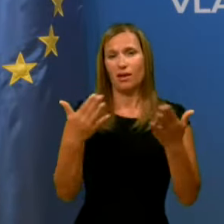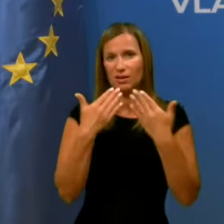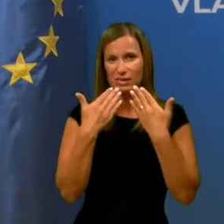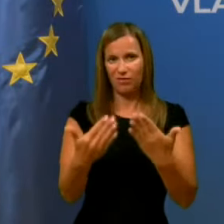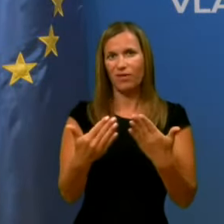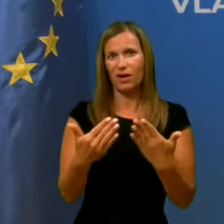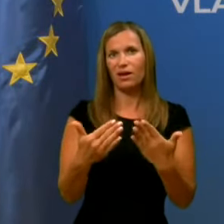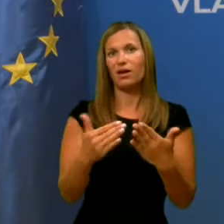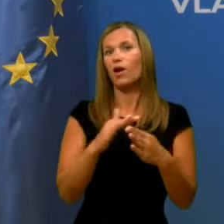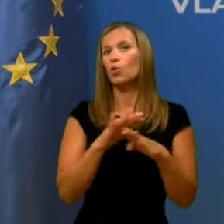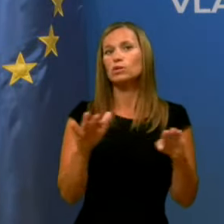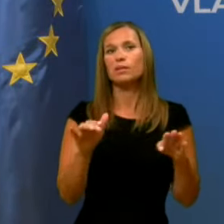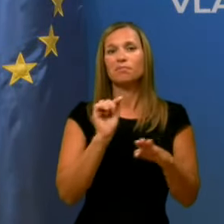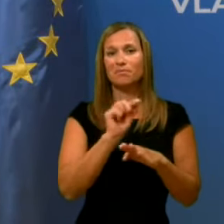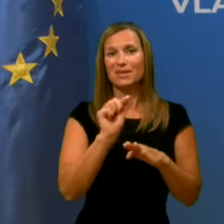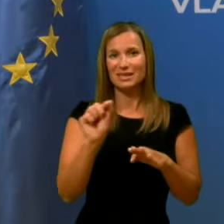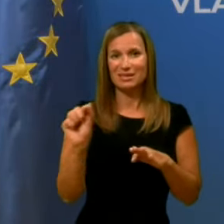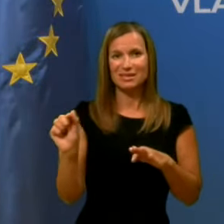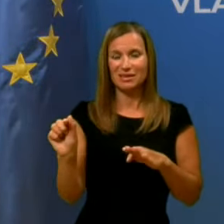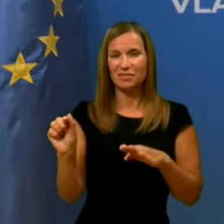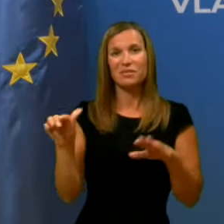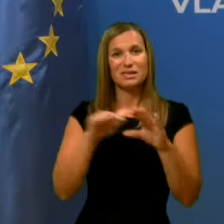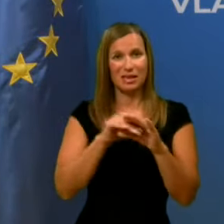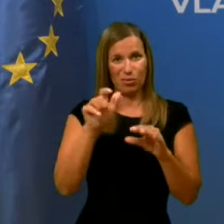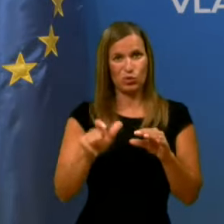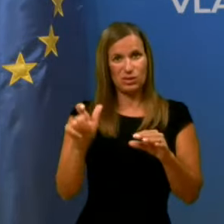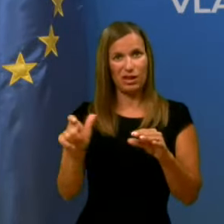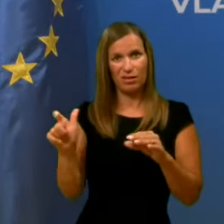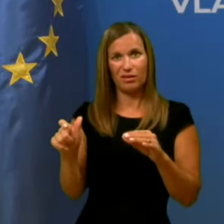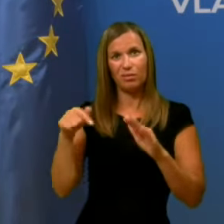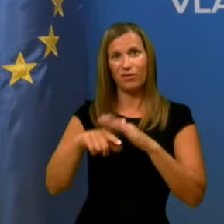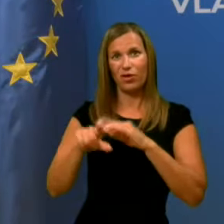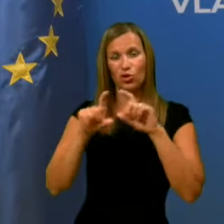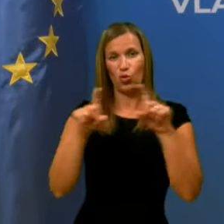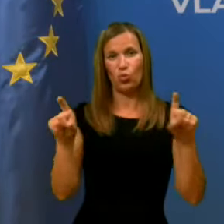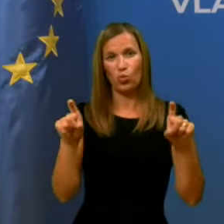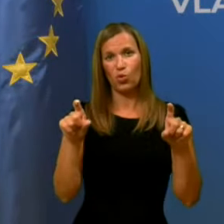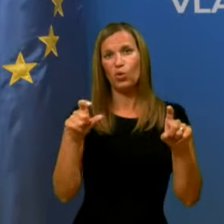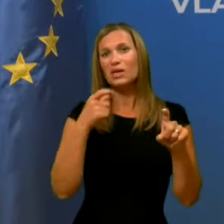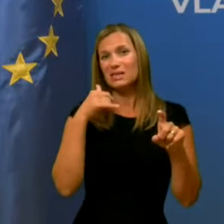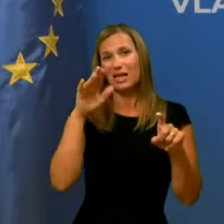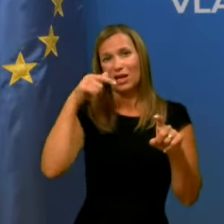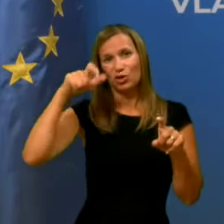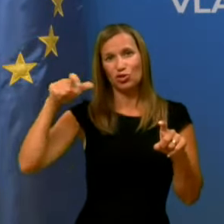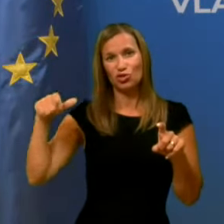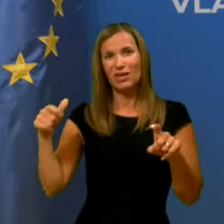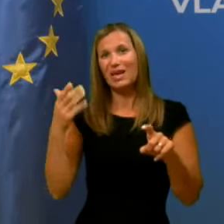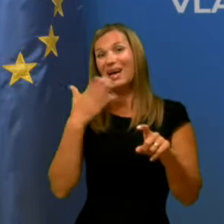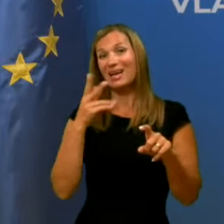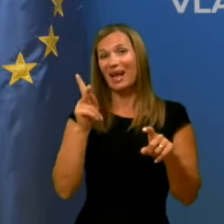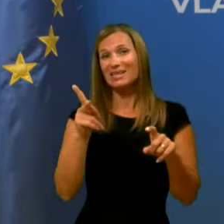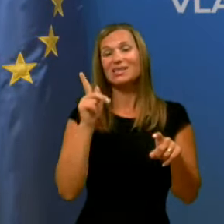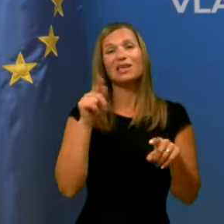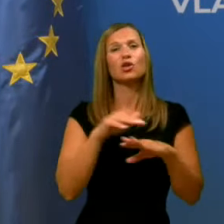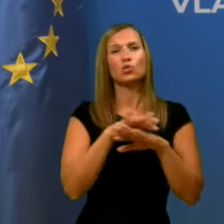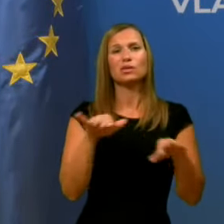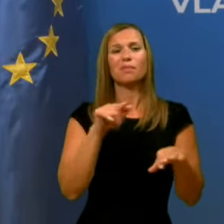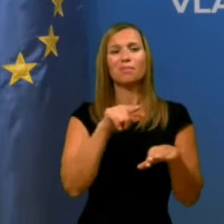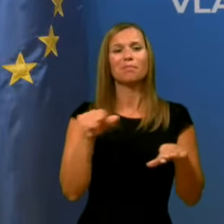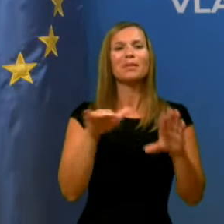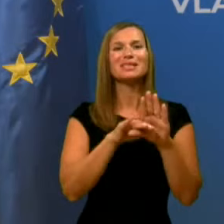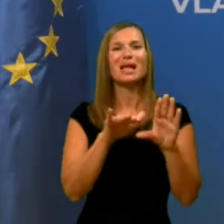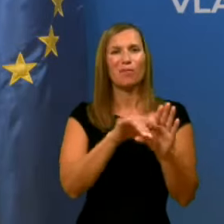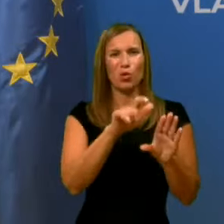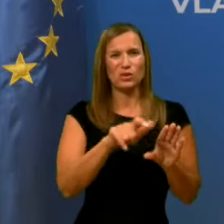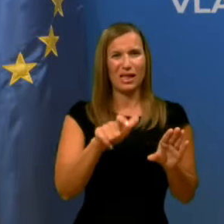vsem tem zaposlenim v domu starejših Hrastnik in vsem tem zaposlenim